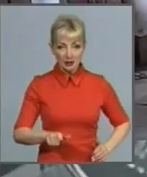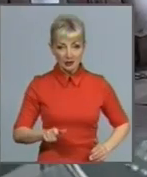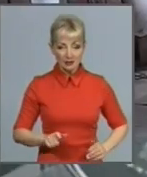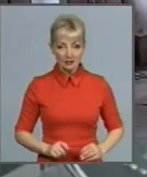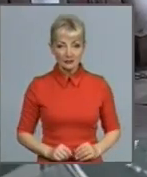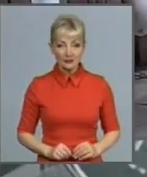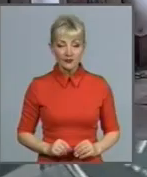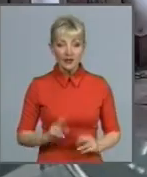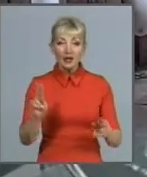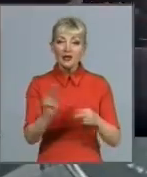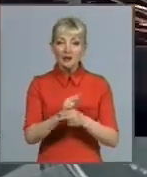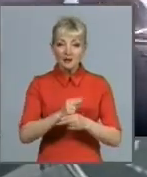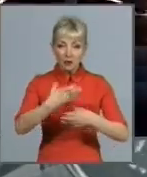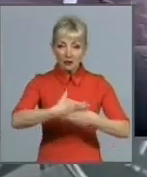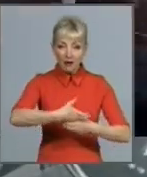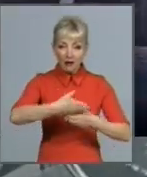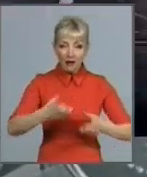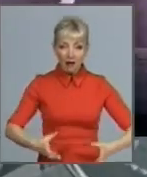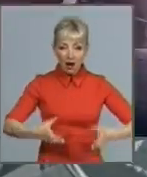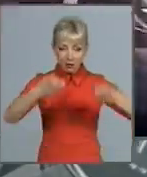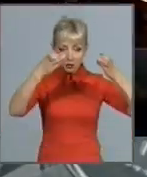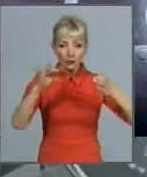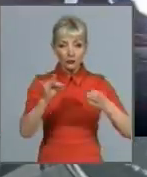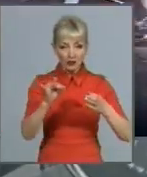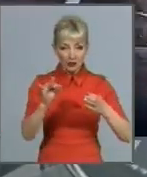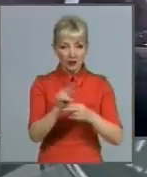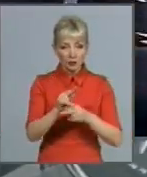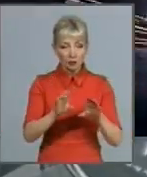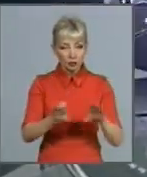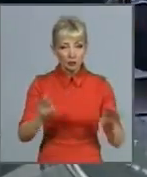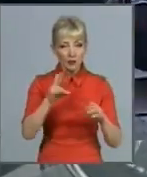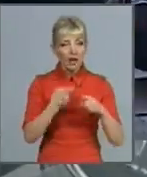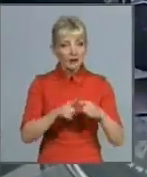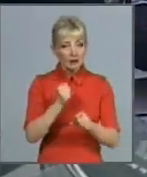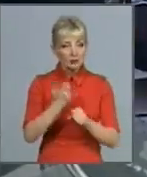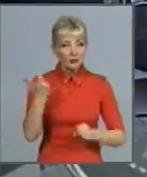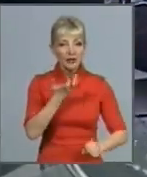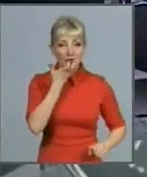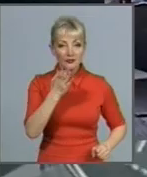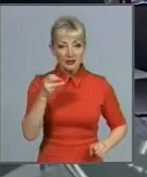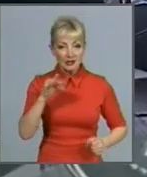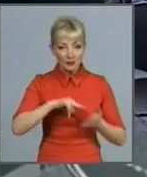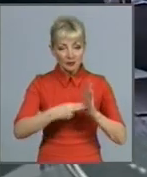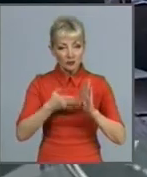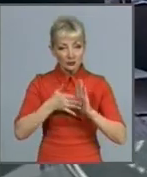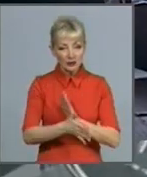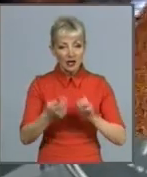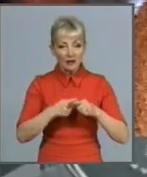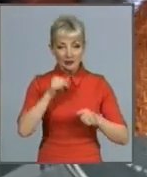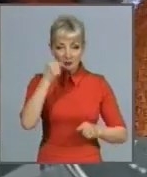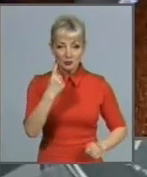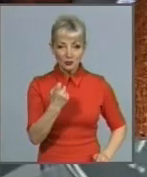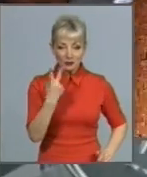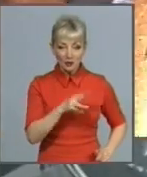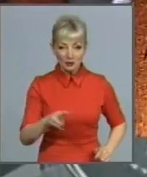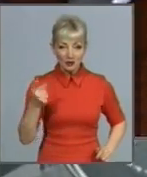котлів та реконструкція магістральних мереж. Саме на ці роботи Харківські теплові мережі планують витратити цьогоріч 102 мільйони гривень. Це тільки у